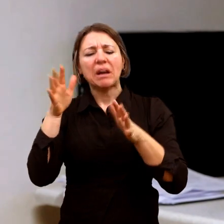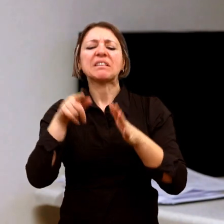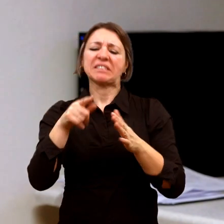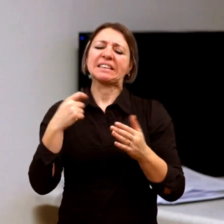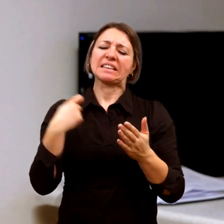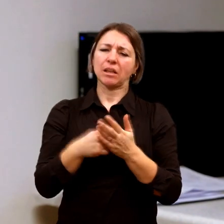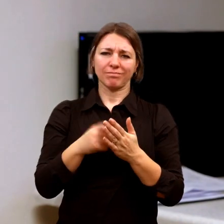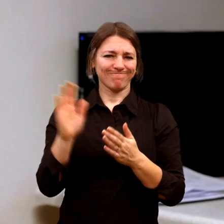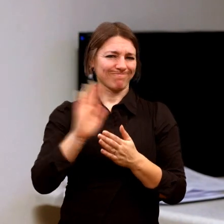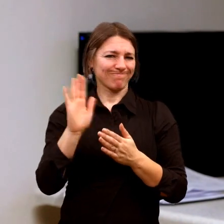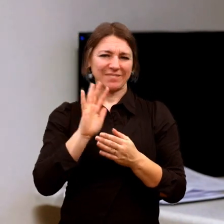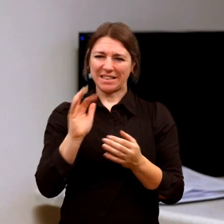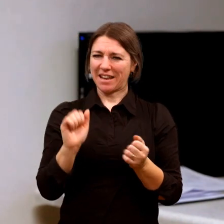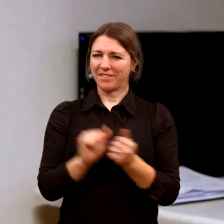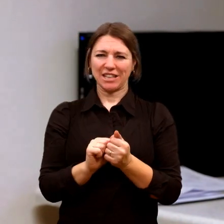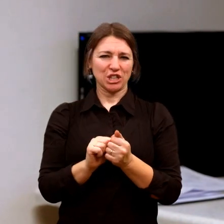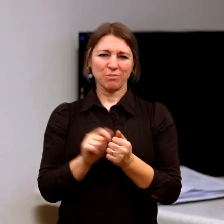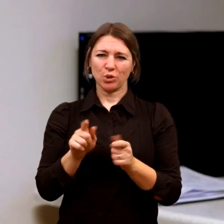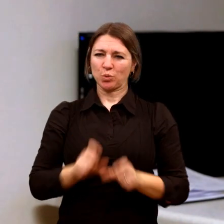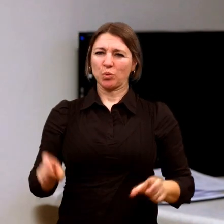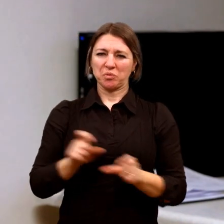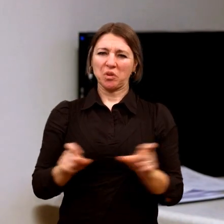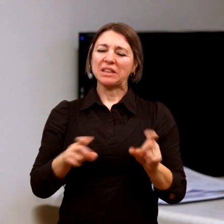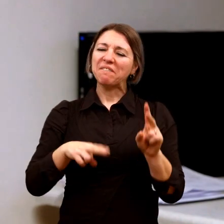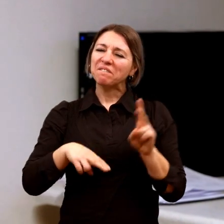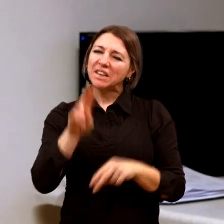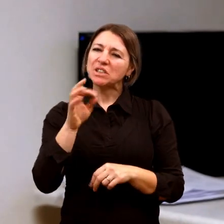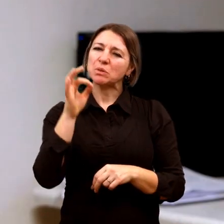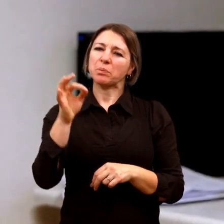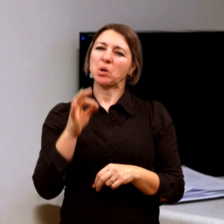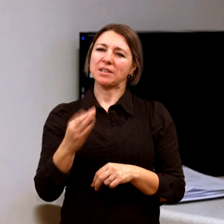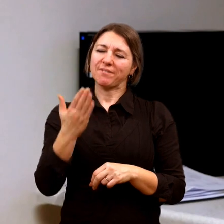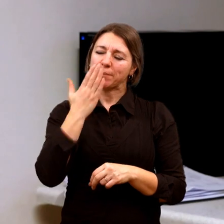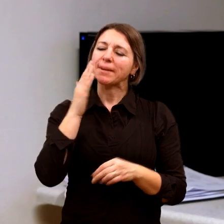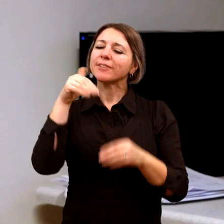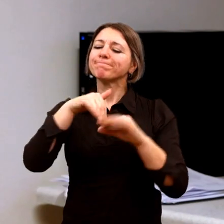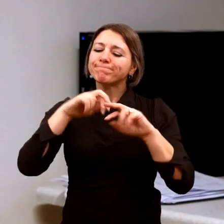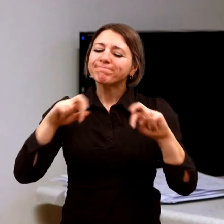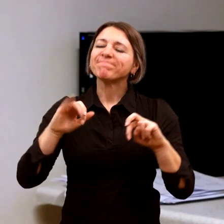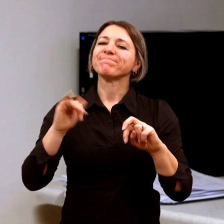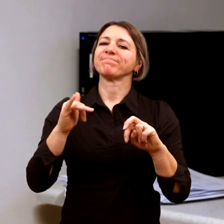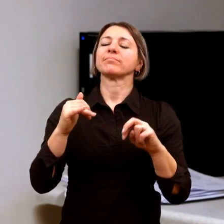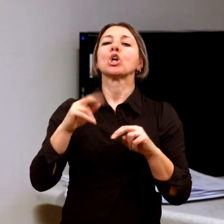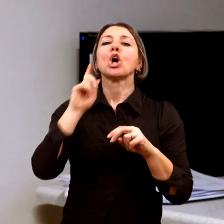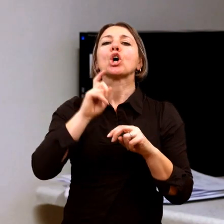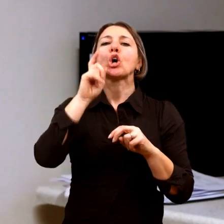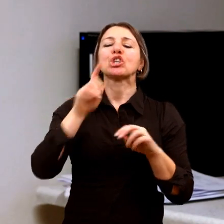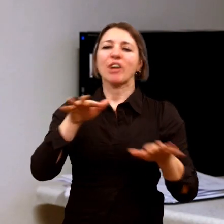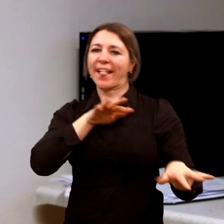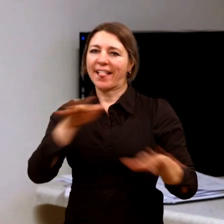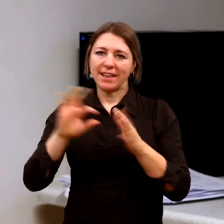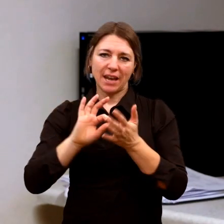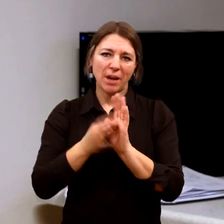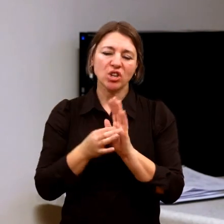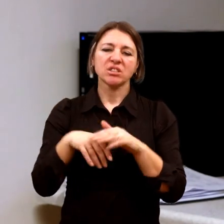přesvědčený, že to je třeba jenom proto, že rodiče nemají dostatek dovedností, že nemají čas, že nemají